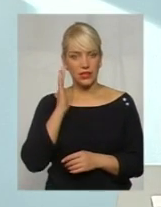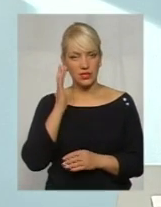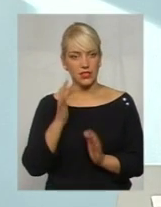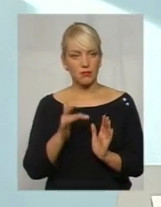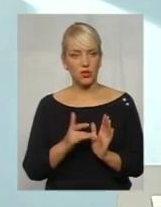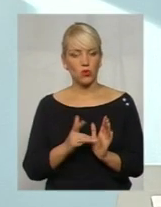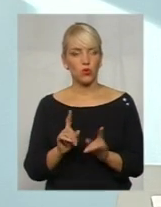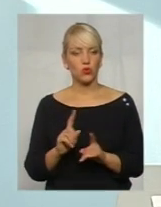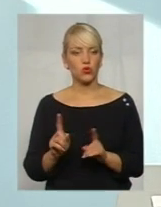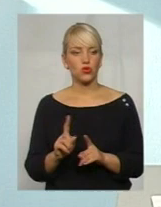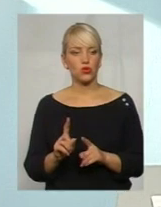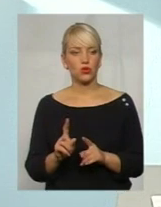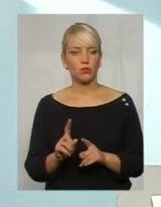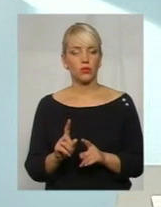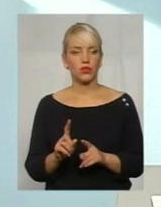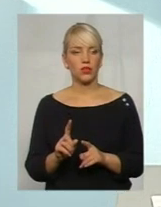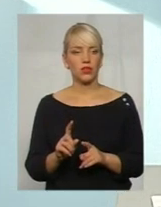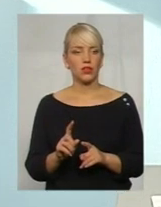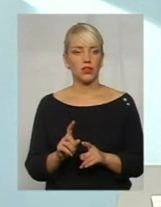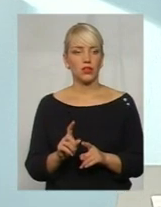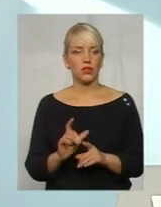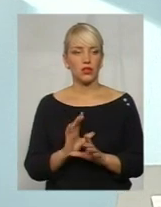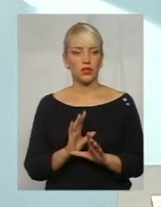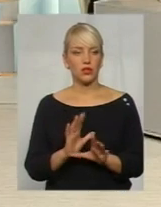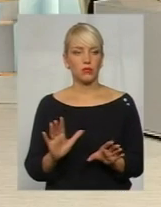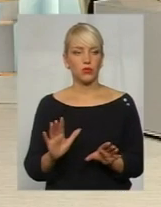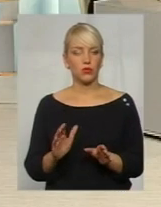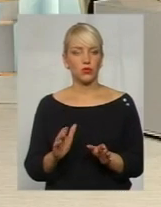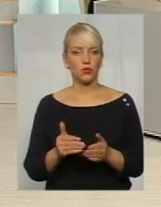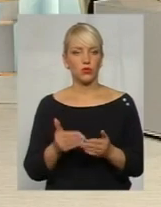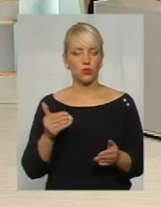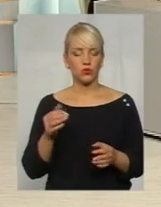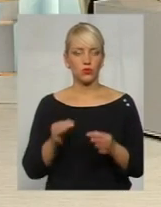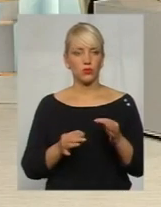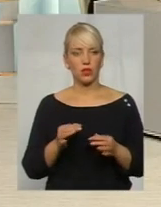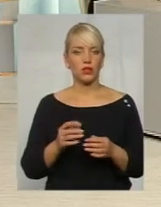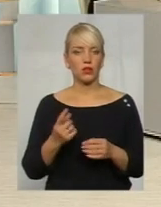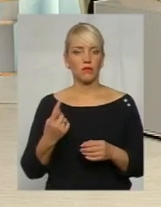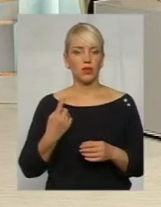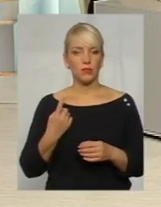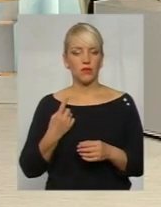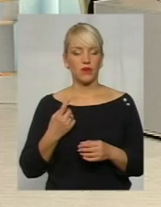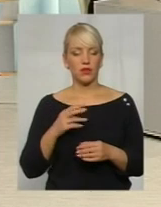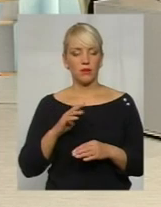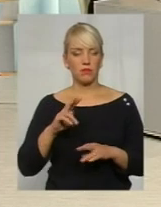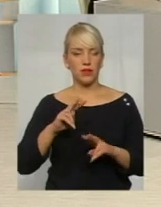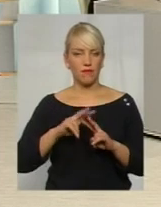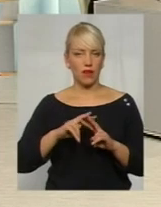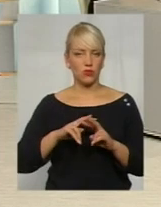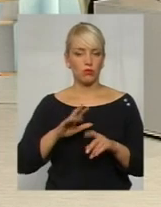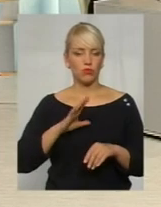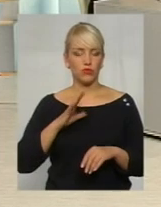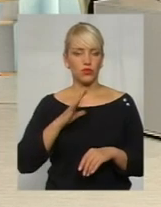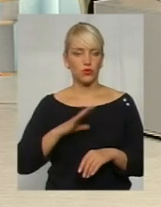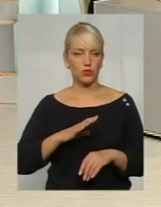уникнути до суда перебувати під вартою, був змушений внести